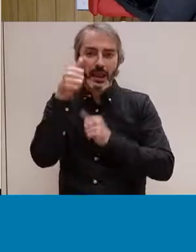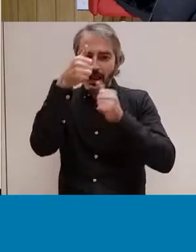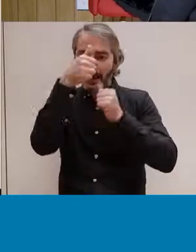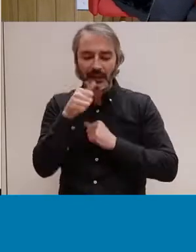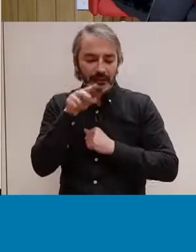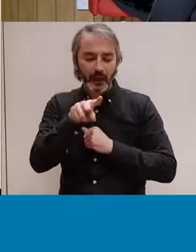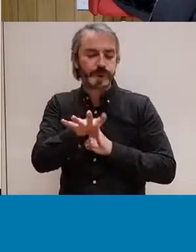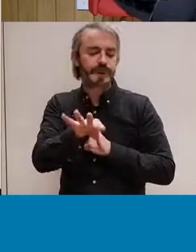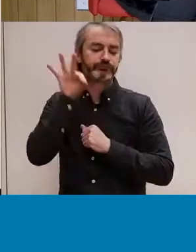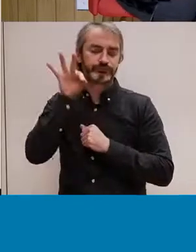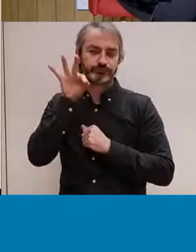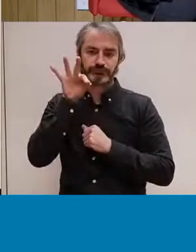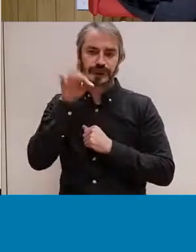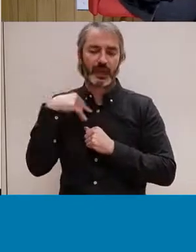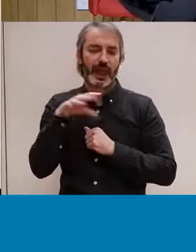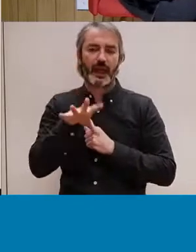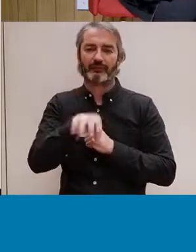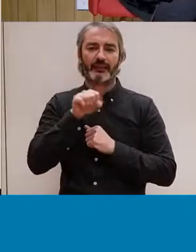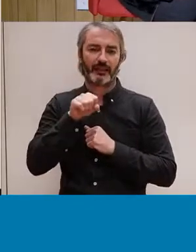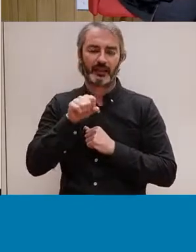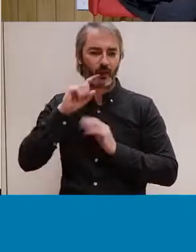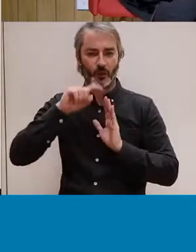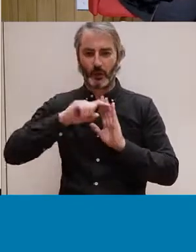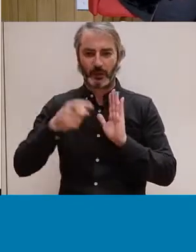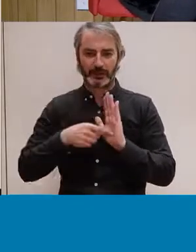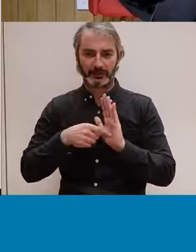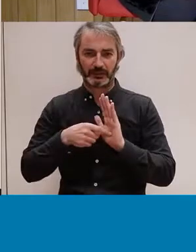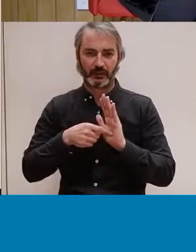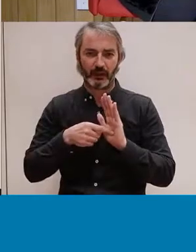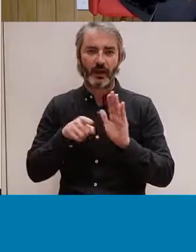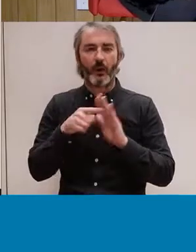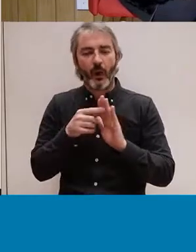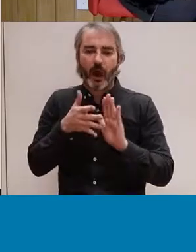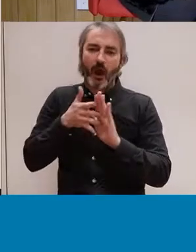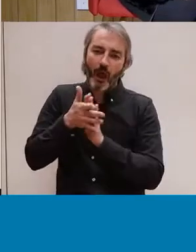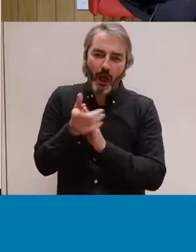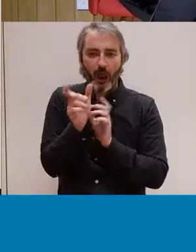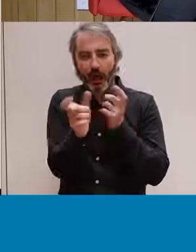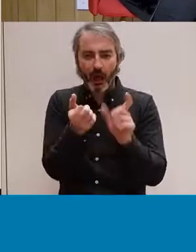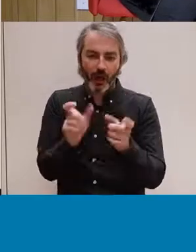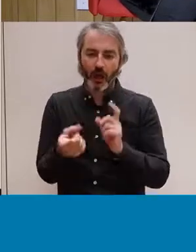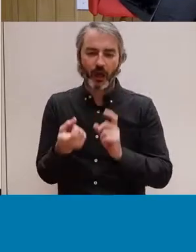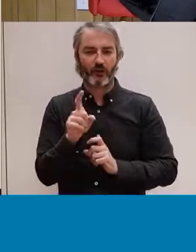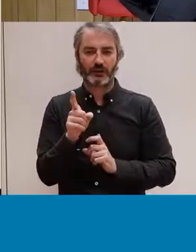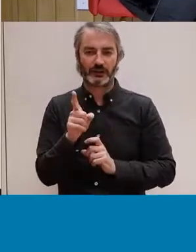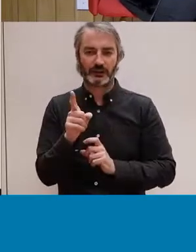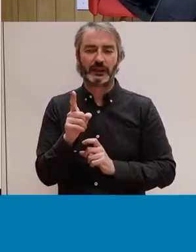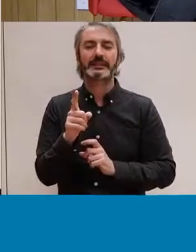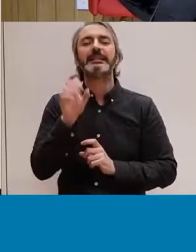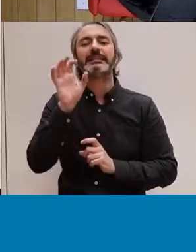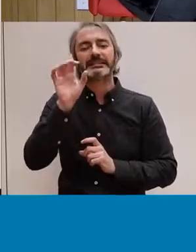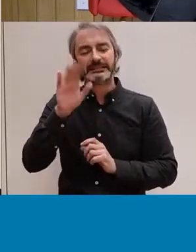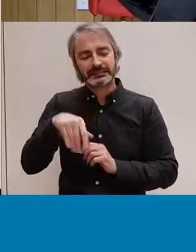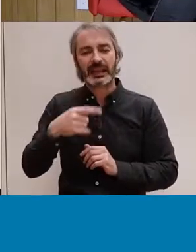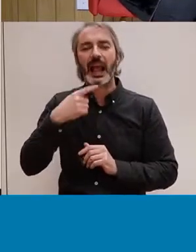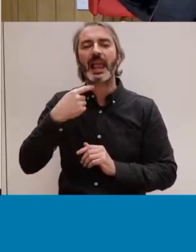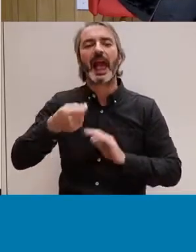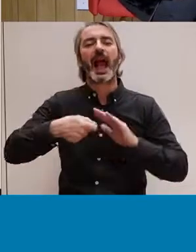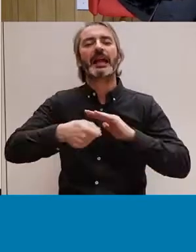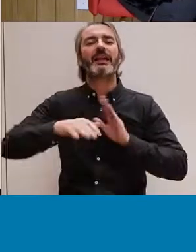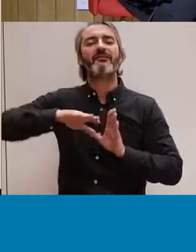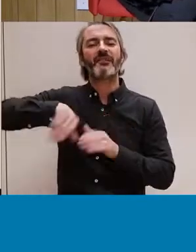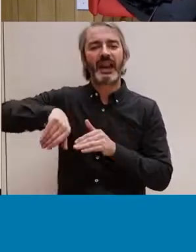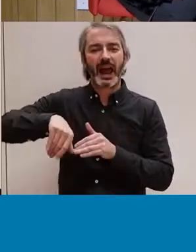representar tot, és a dir, que no hagués d'haver textos que l'acompanyen. Sí que hi ha unes cartes finals que